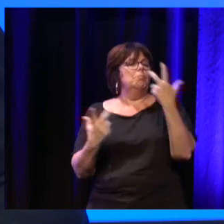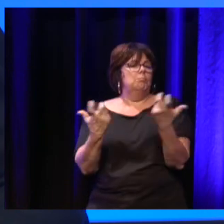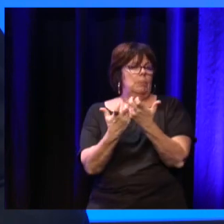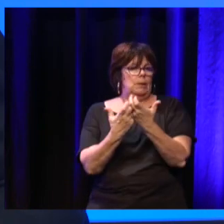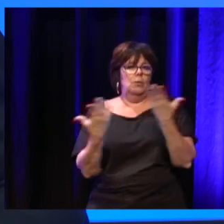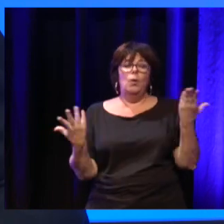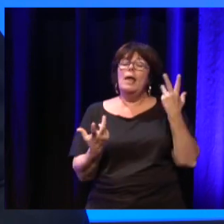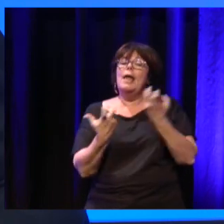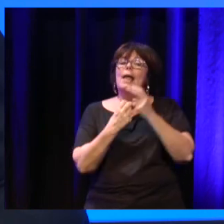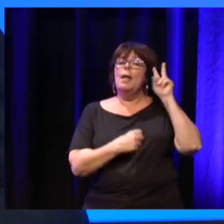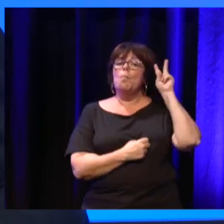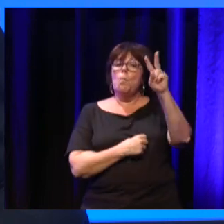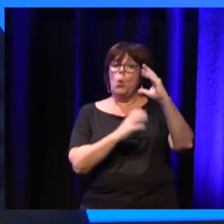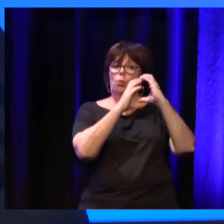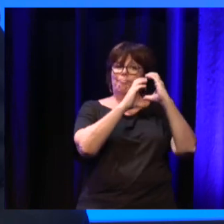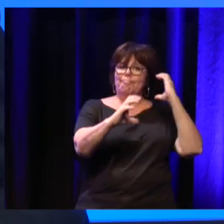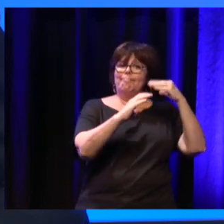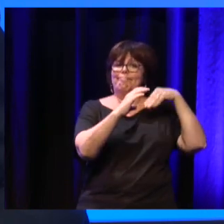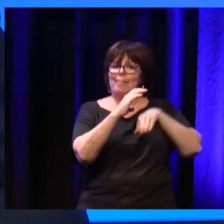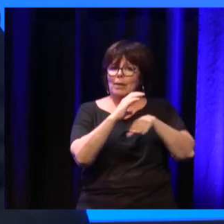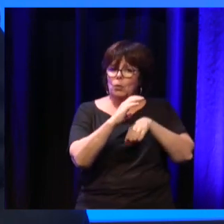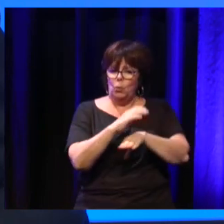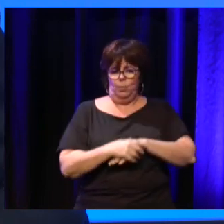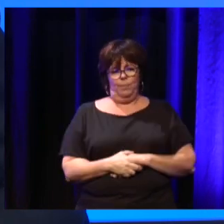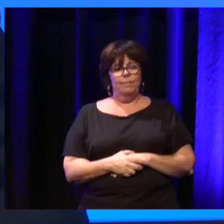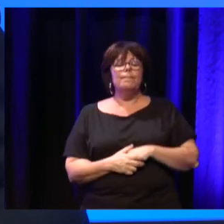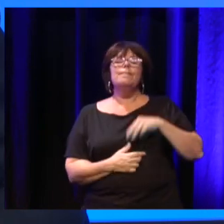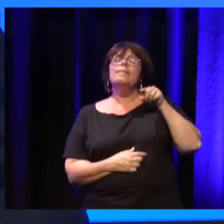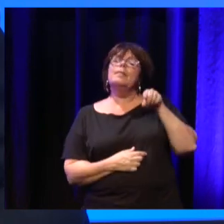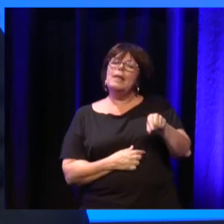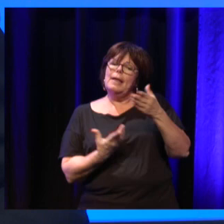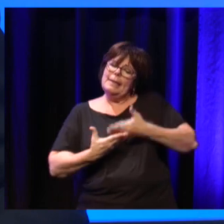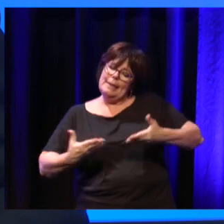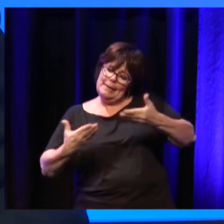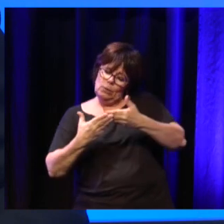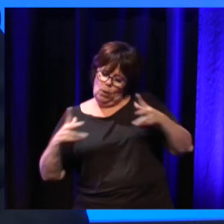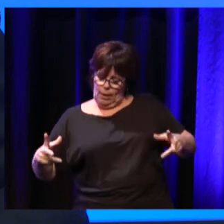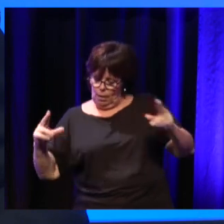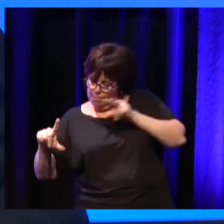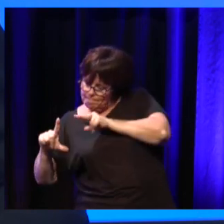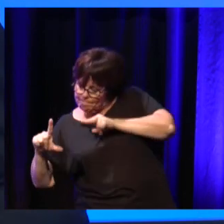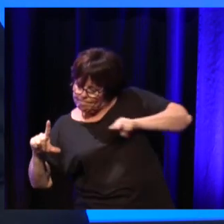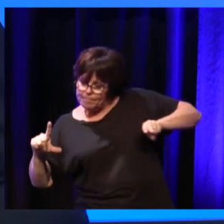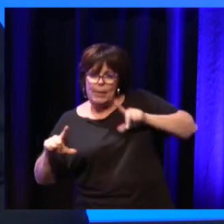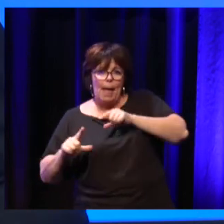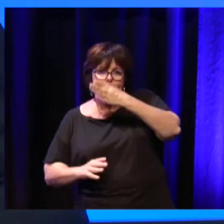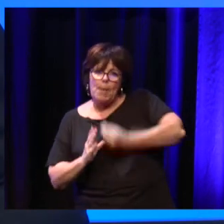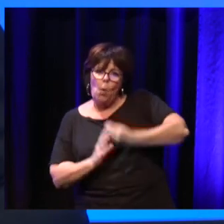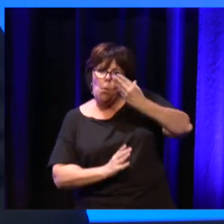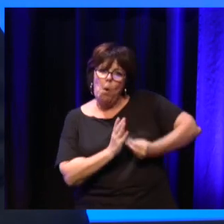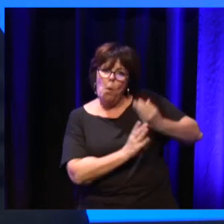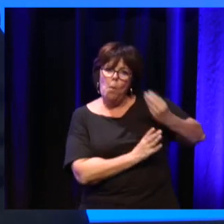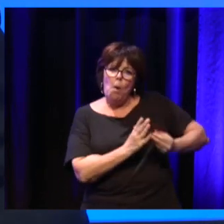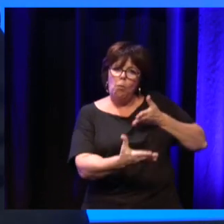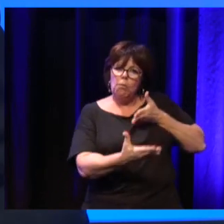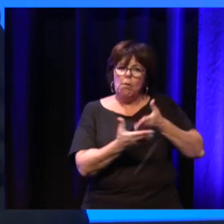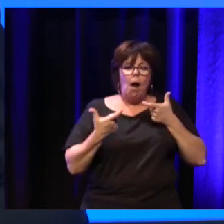c'est aussi de voir s'il n pas des trous dans la raquette, si je puis me permettre l'expression. Concrètement, quand on a réuni la régie des transports, la mission handicap de